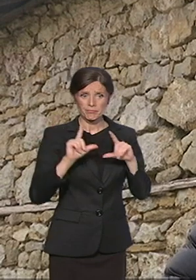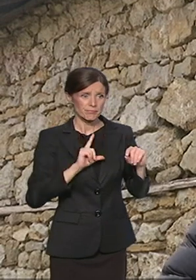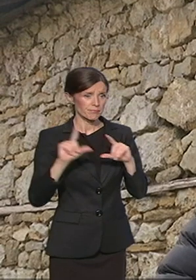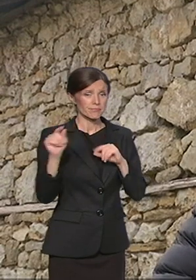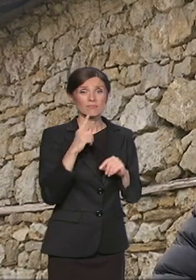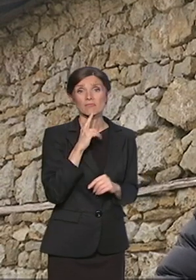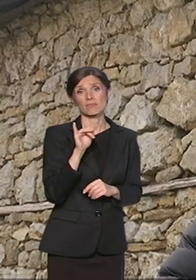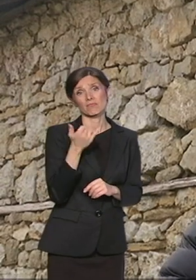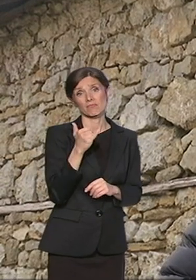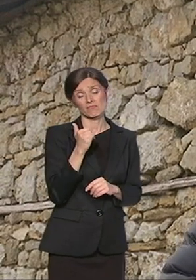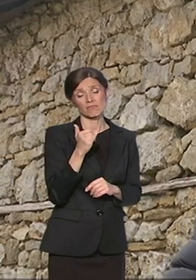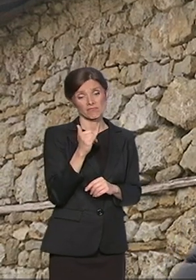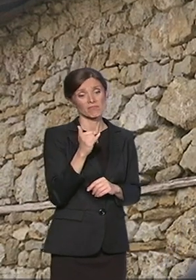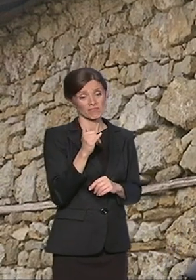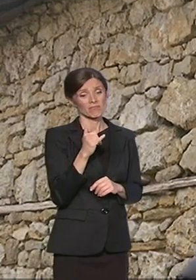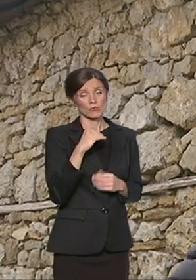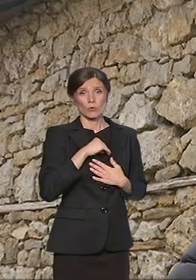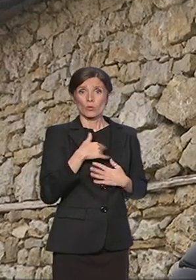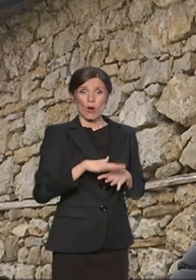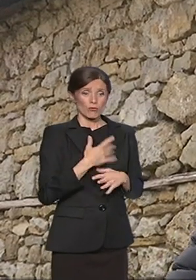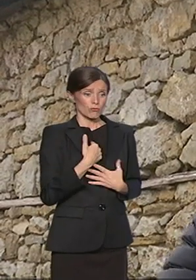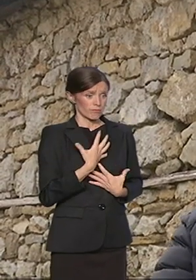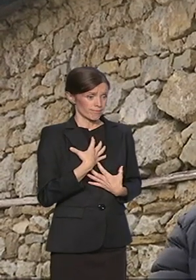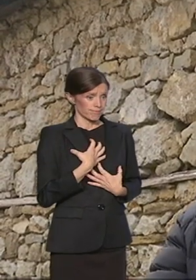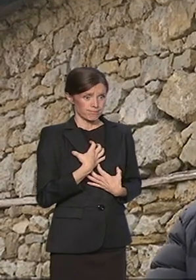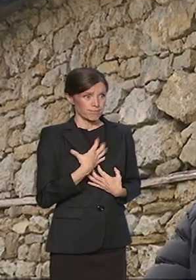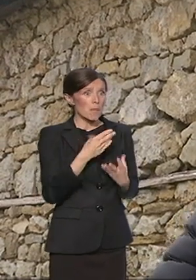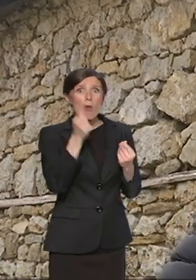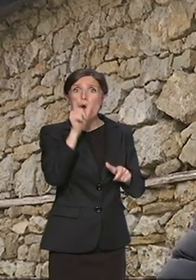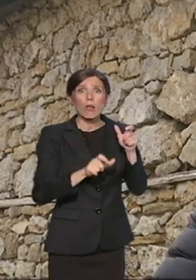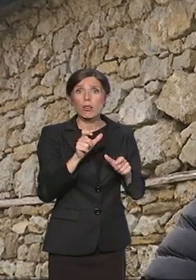Prazninom, da, veliku. Otišlo je mnogo ljudi.